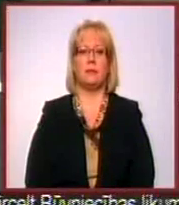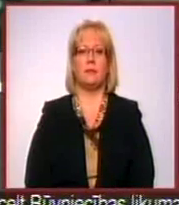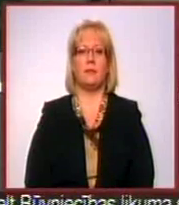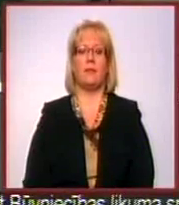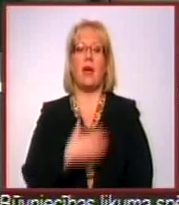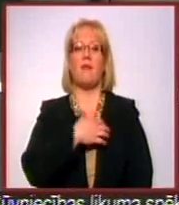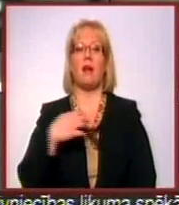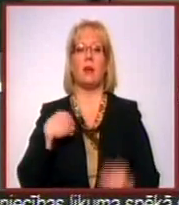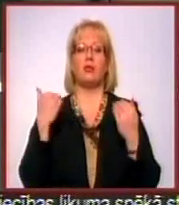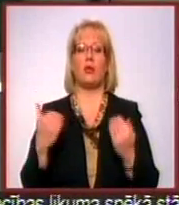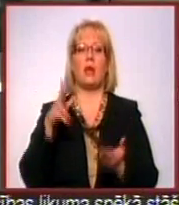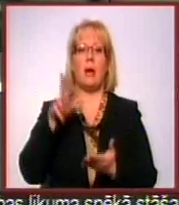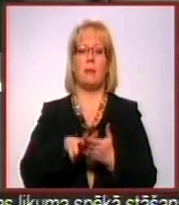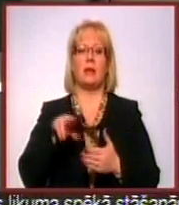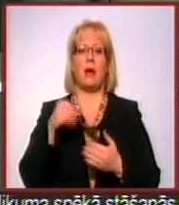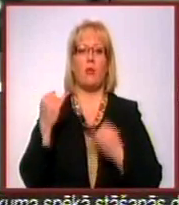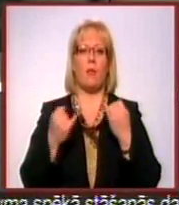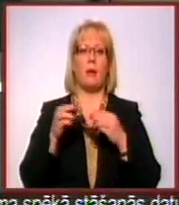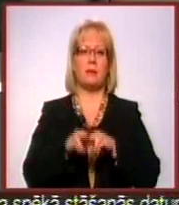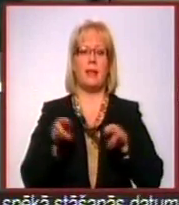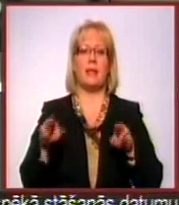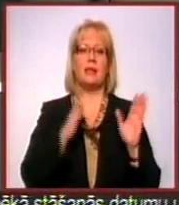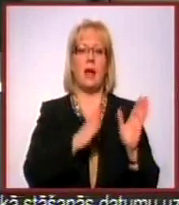Valdība šodien apstiprināja Zemkopības ministrijas sagatavotos grūpās.